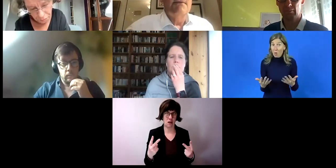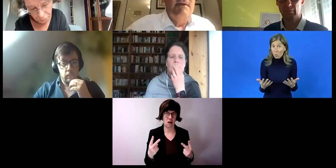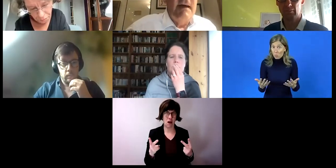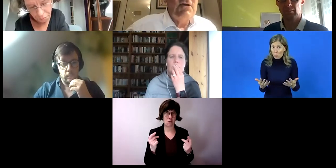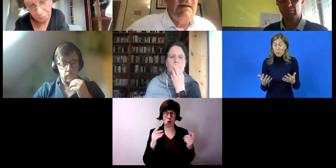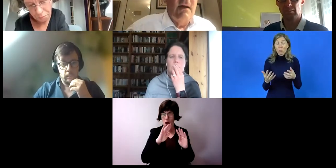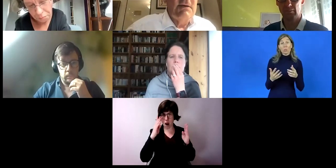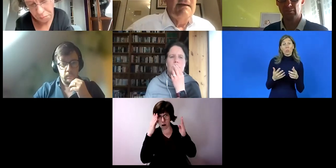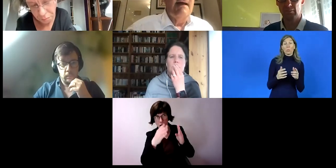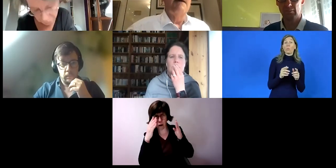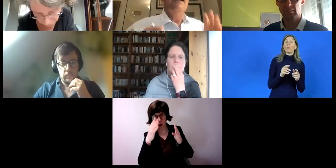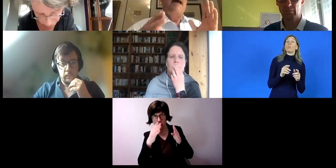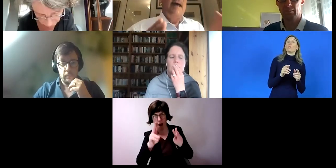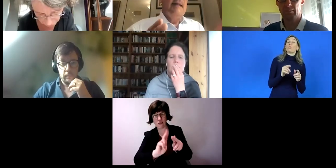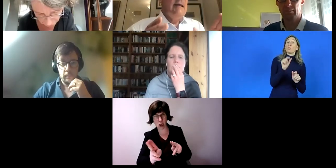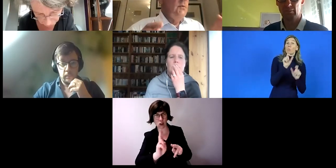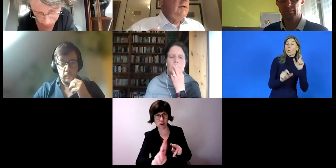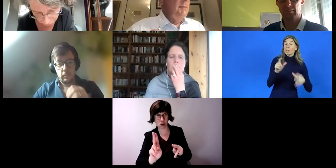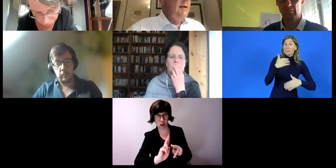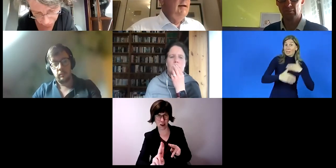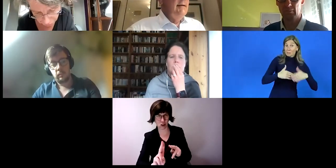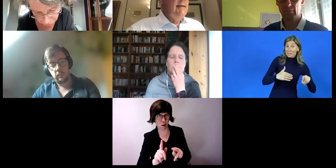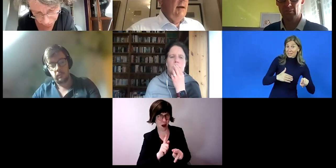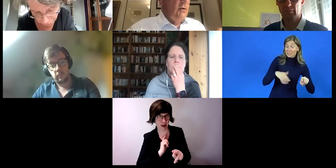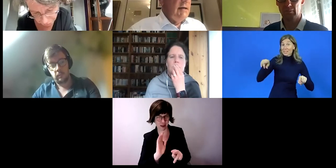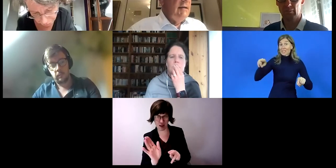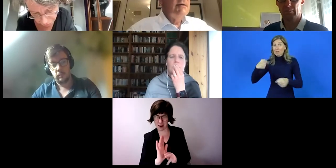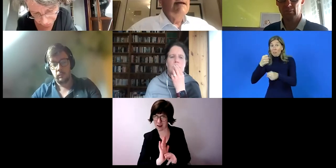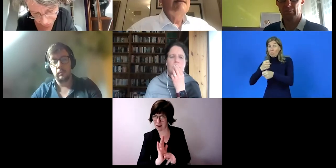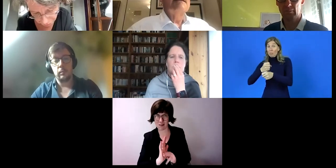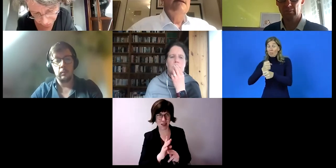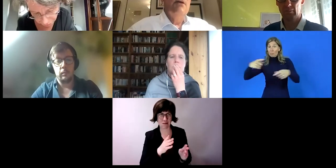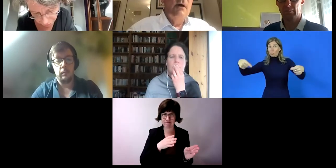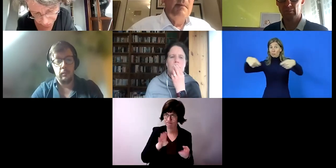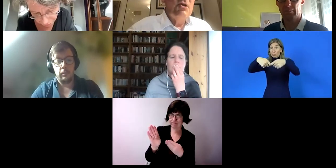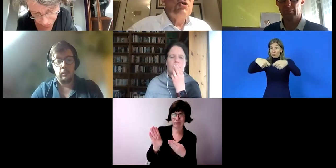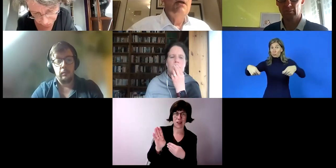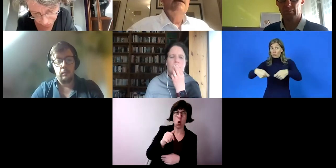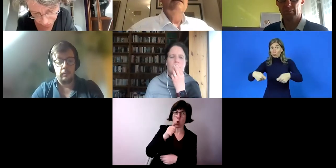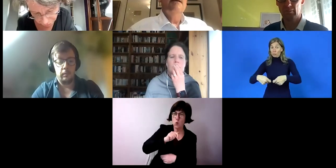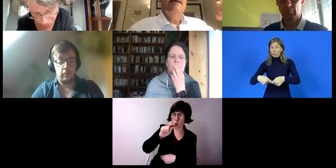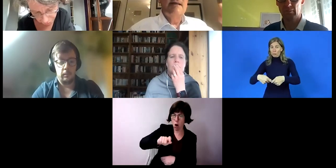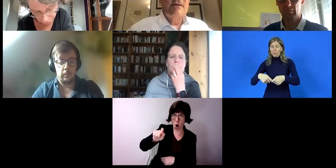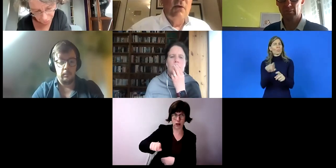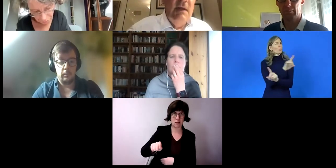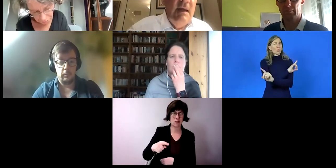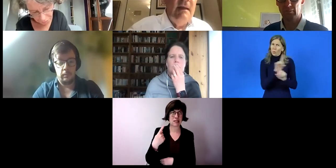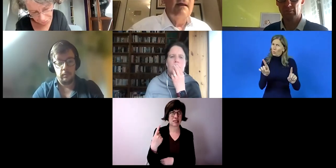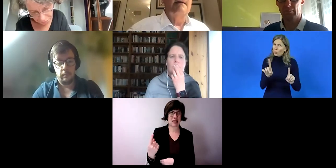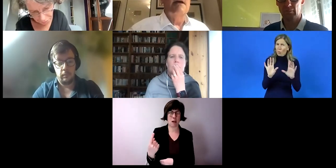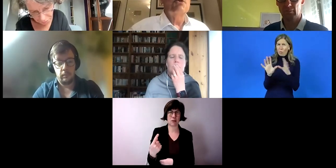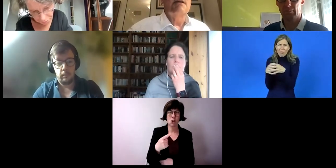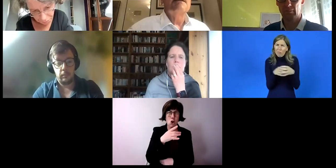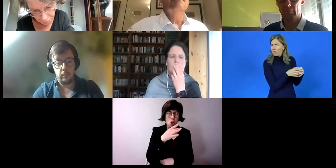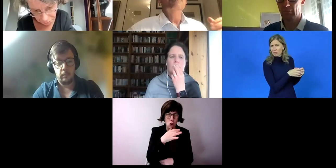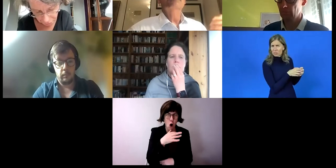alles auf die Werkstätten ausrichtet. Aber eigentlich muss einmal die Ausrichtung sein, dass junge Menschen, die jetzt noch nicht in